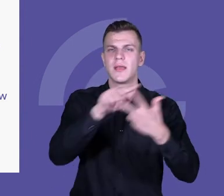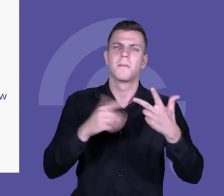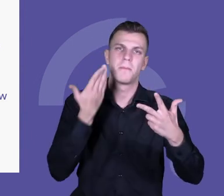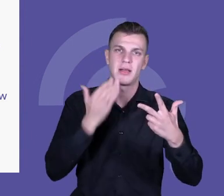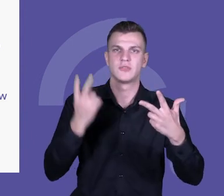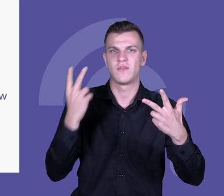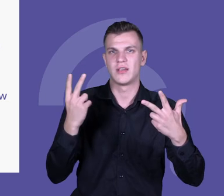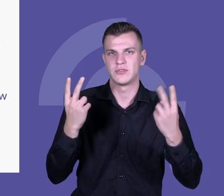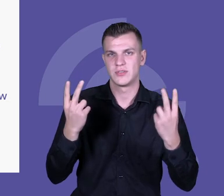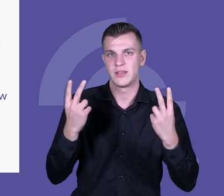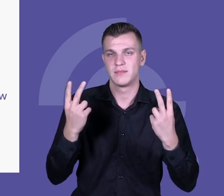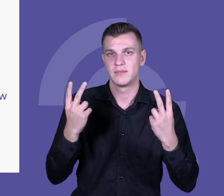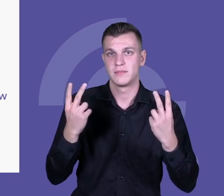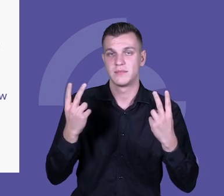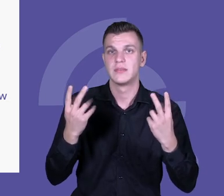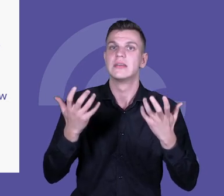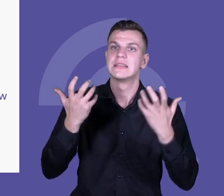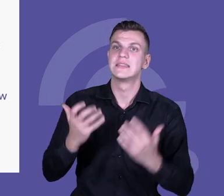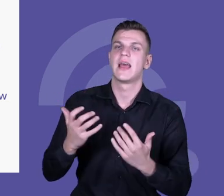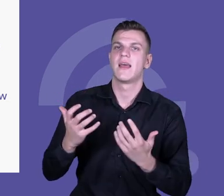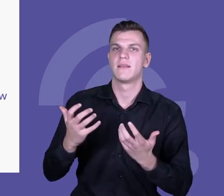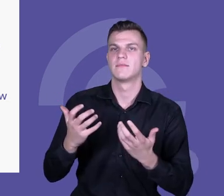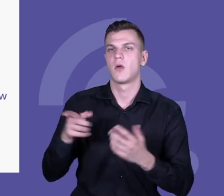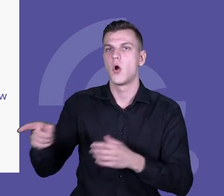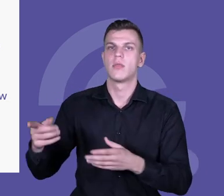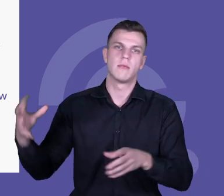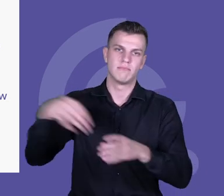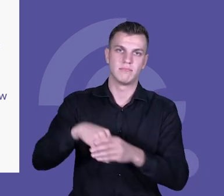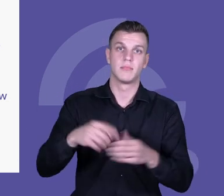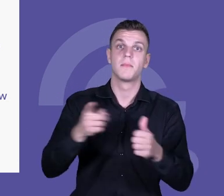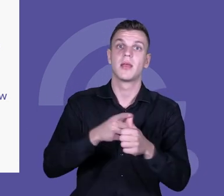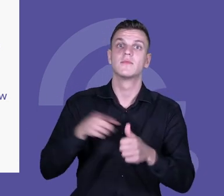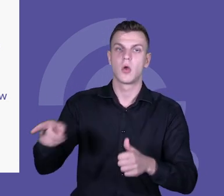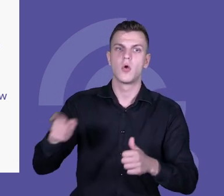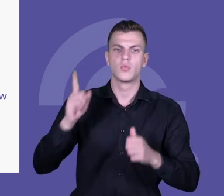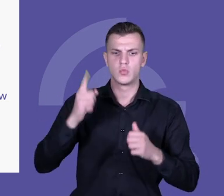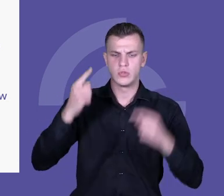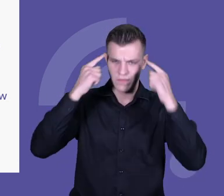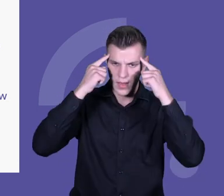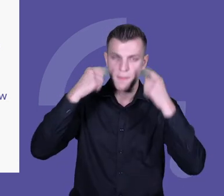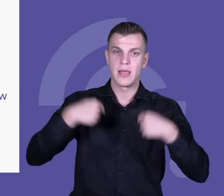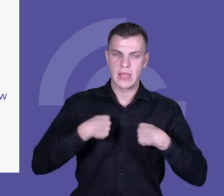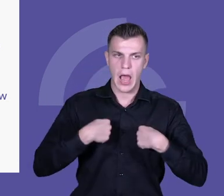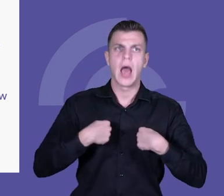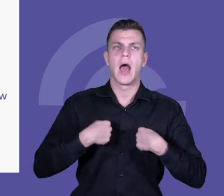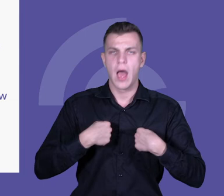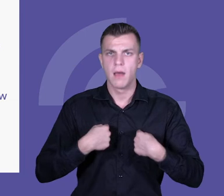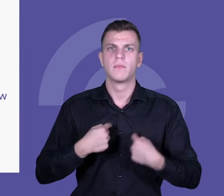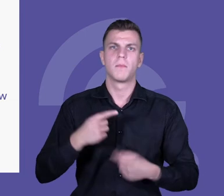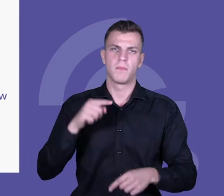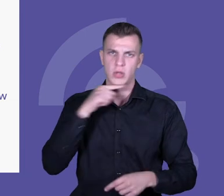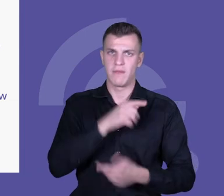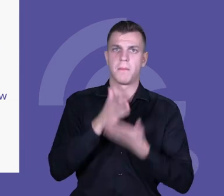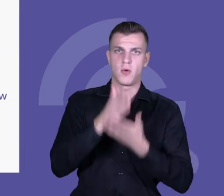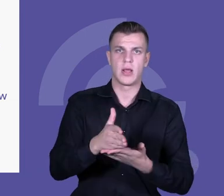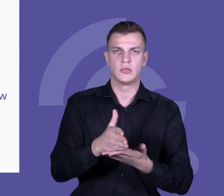dla zaangażowania, takie warunki konieczne zaangażowania. Przekonanie ucznia o własnej skuteczności, czyli przekonanie, że on, ona, są w stanie poradzić